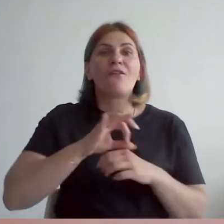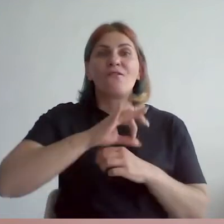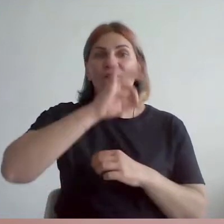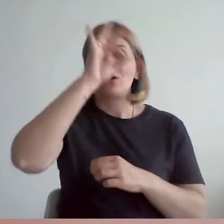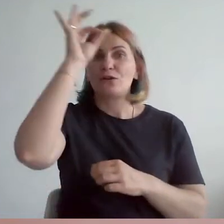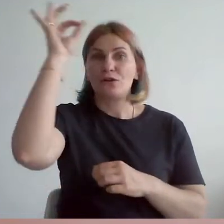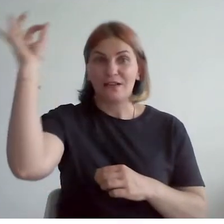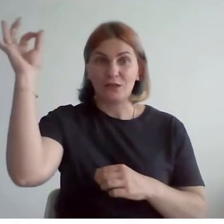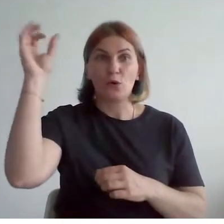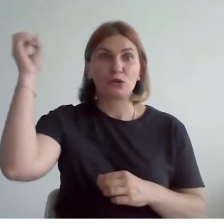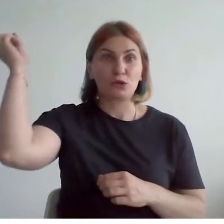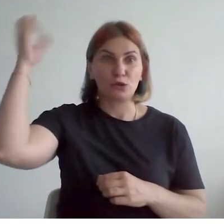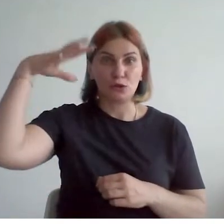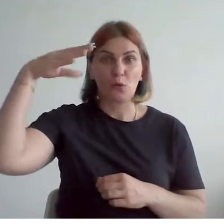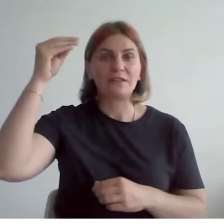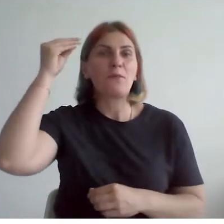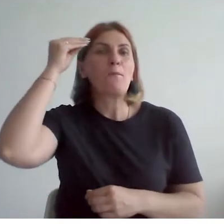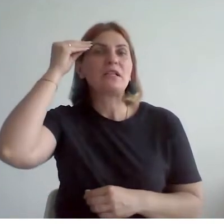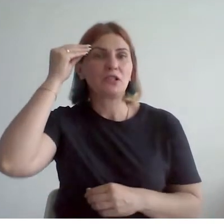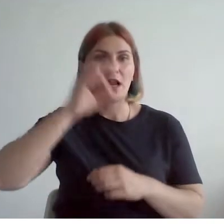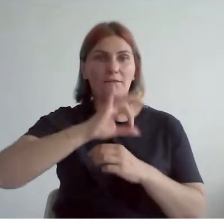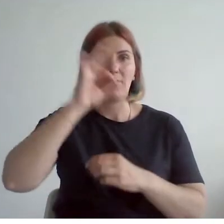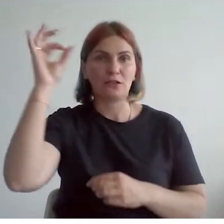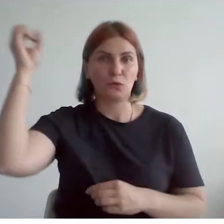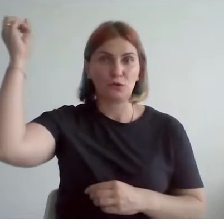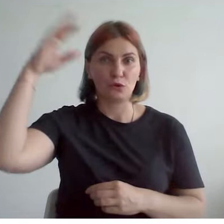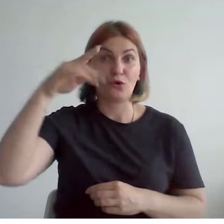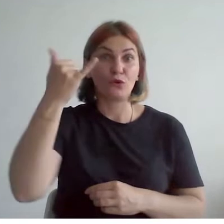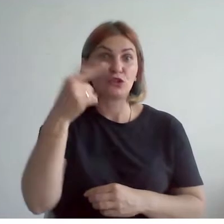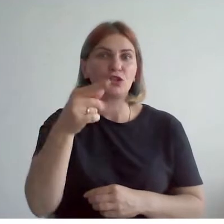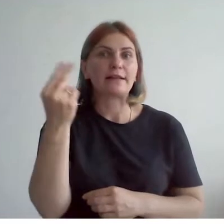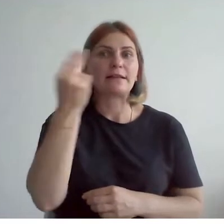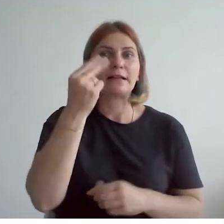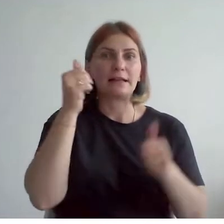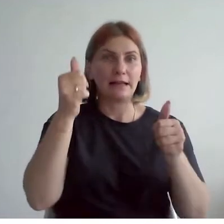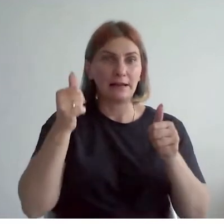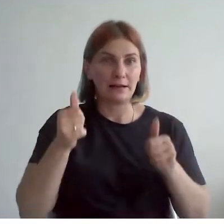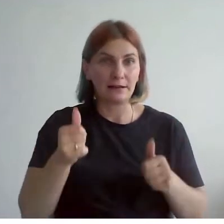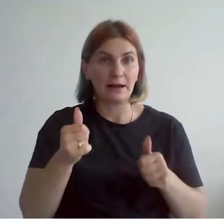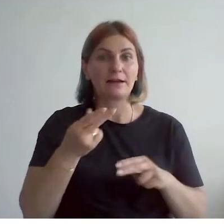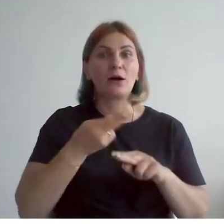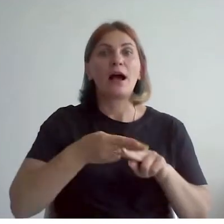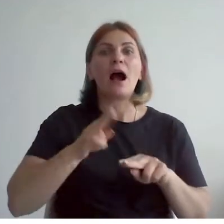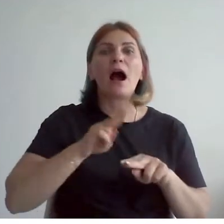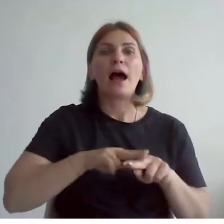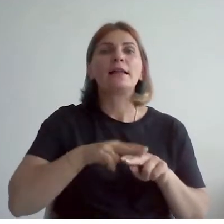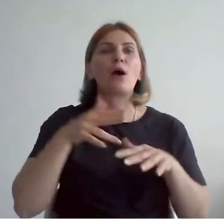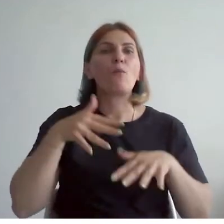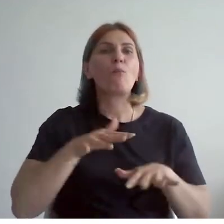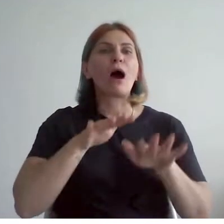впечатление «Восход солнца». Она сейчас на экране. Это морской порт.